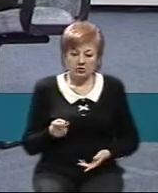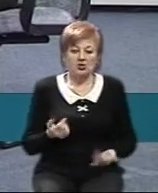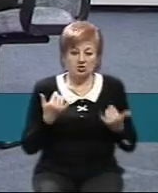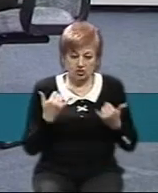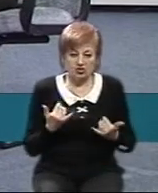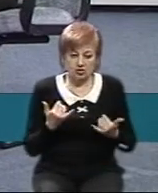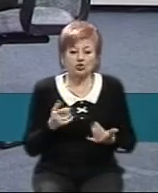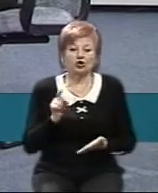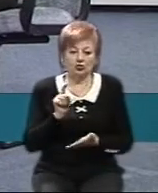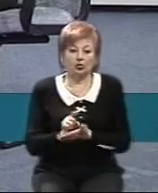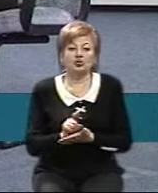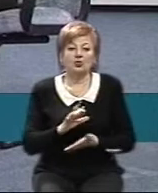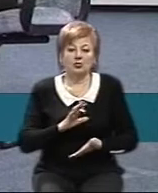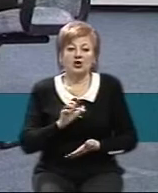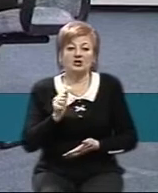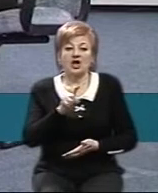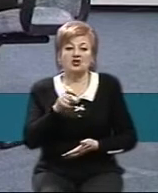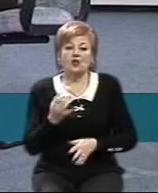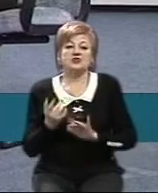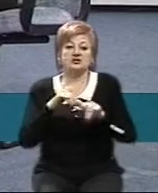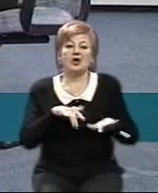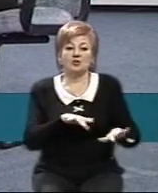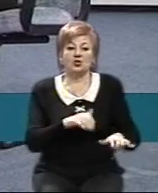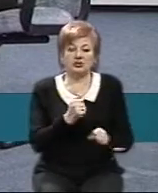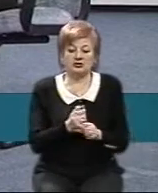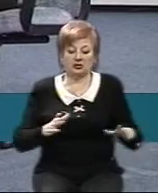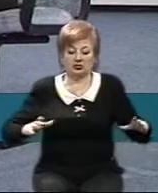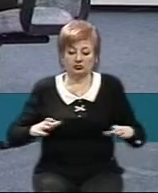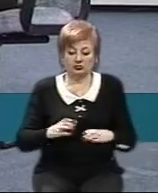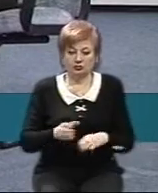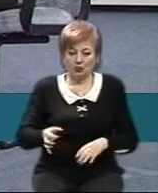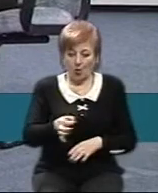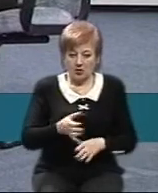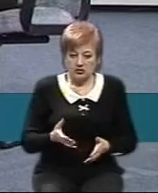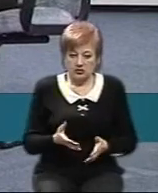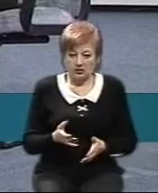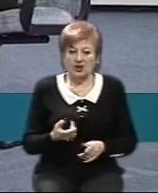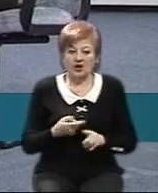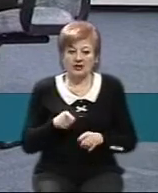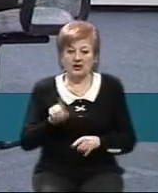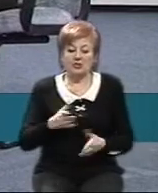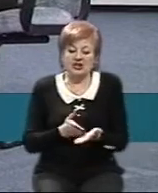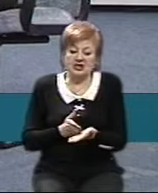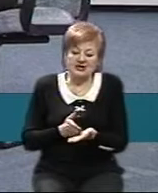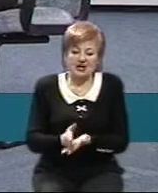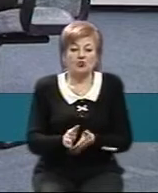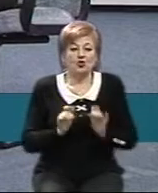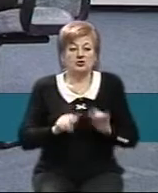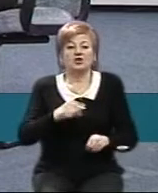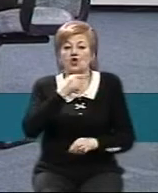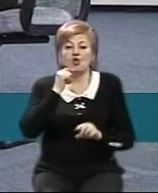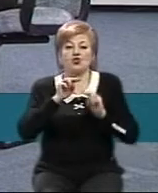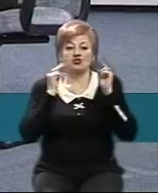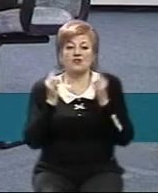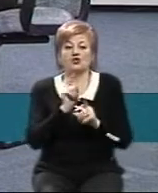часом мав зробити Азовське море для нас просто озером. Звісно, що тоді вже були направлені дії Російської Федерації на те, щоб